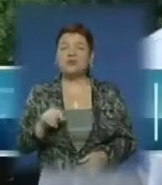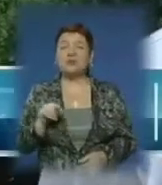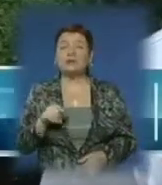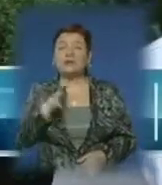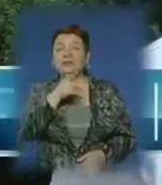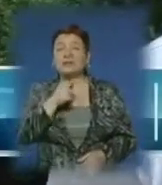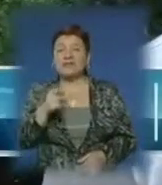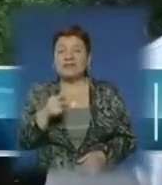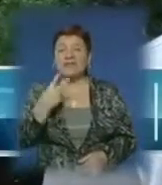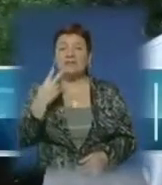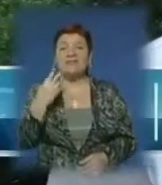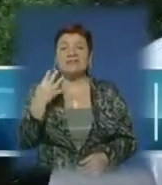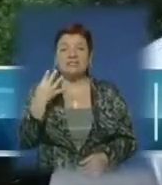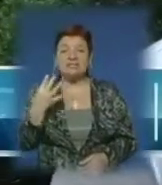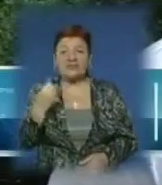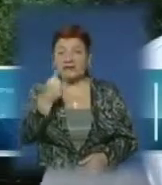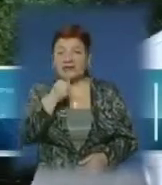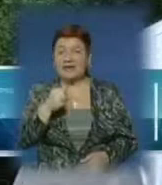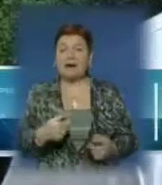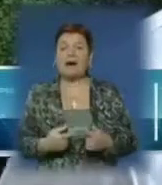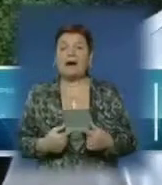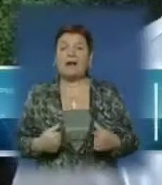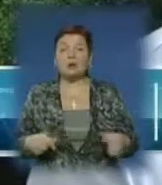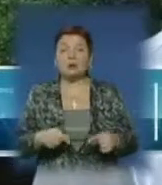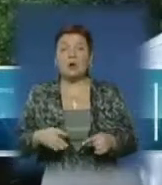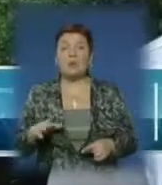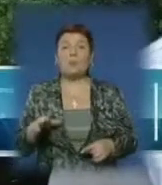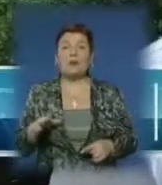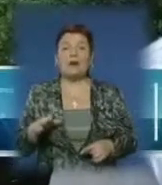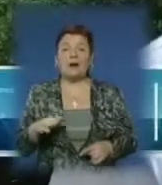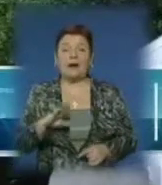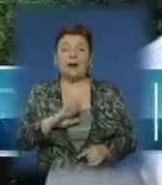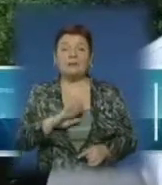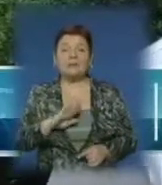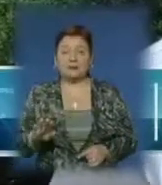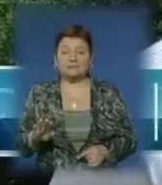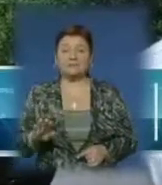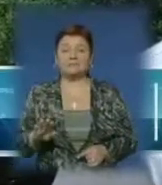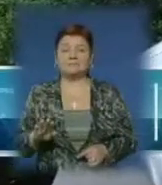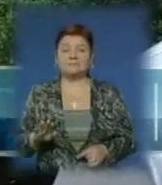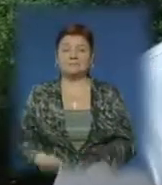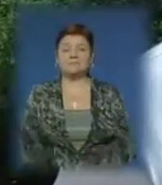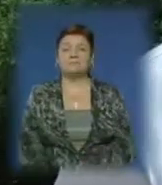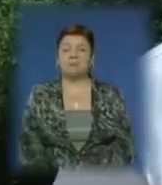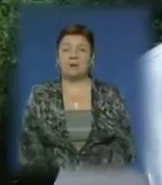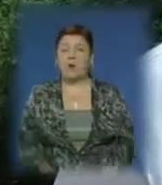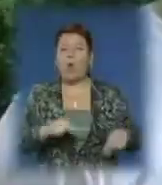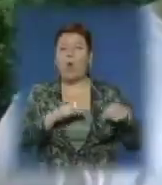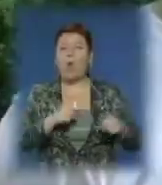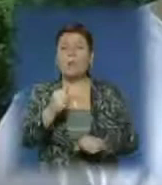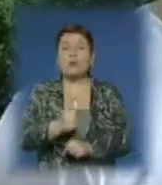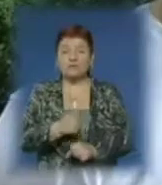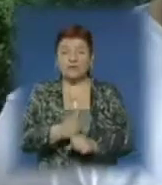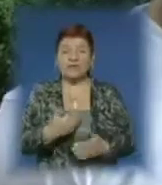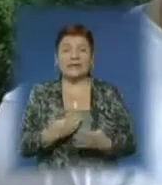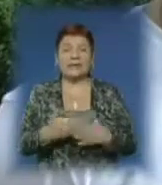2004 рік, галузь була абсолютно не опрацьована. На